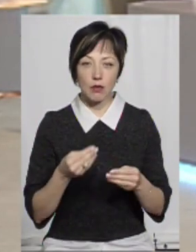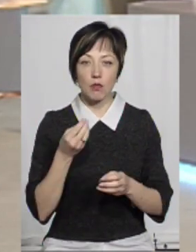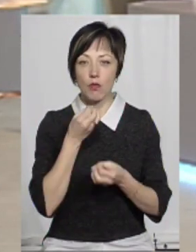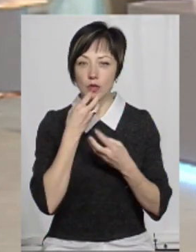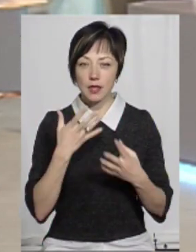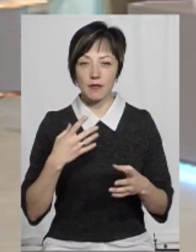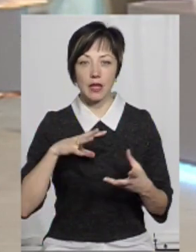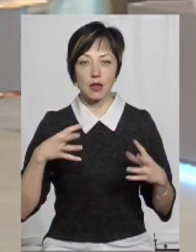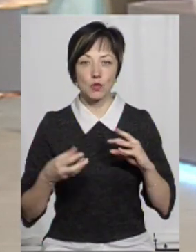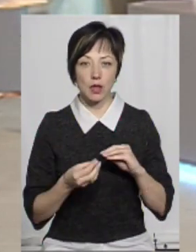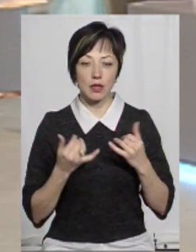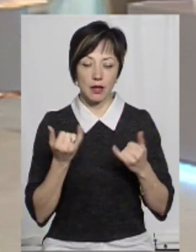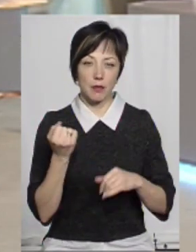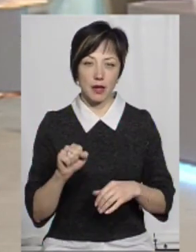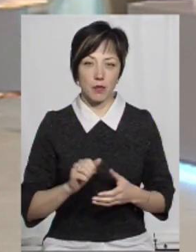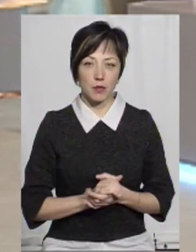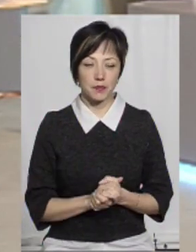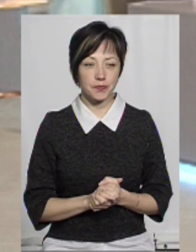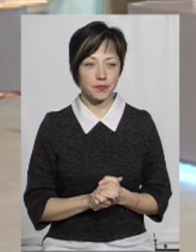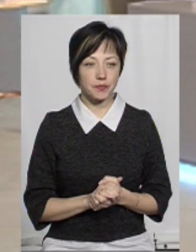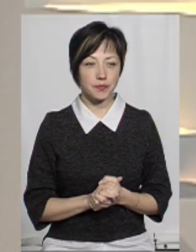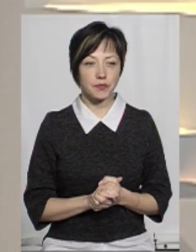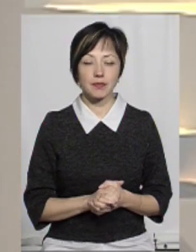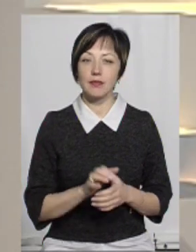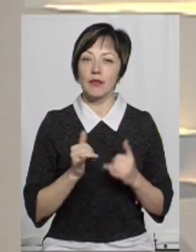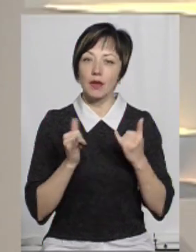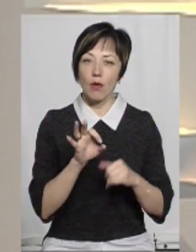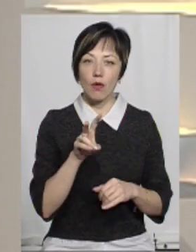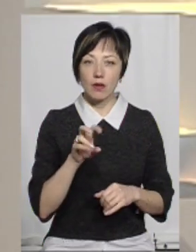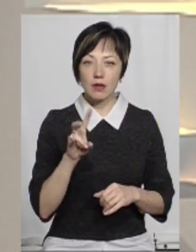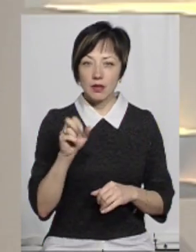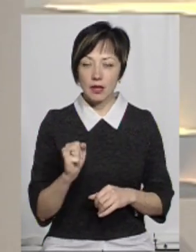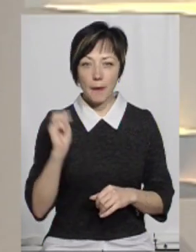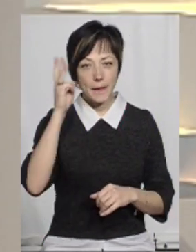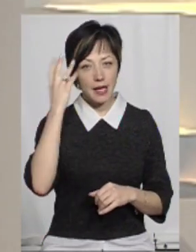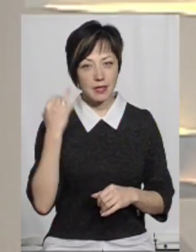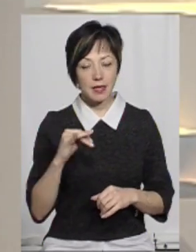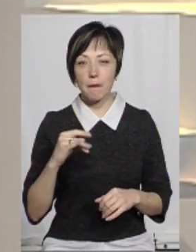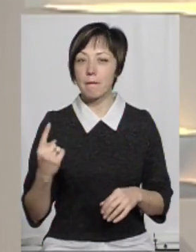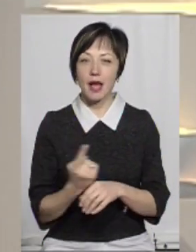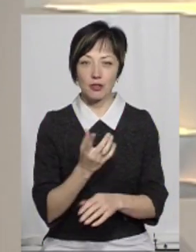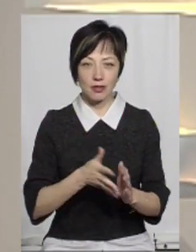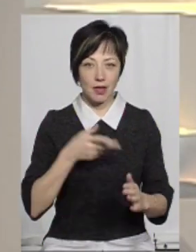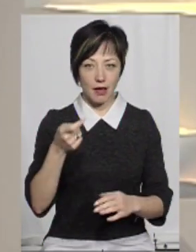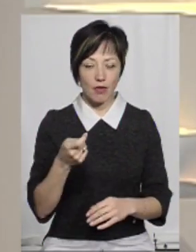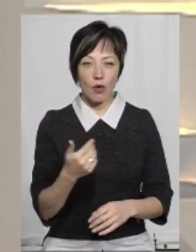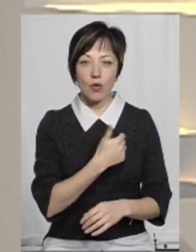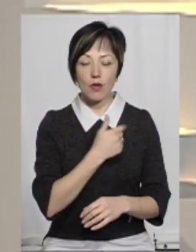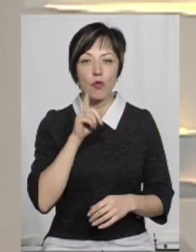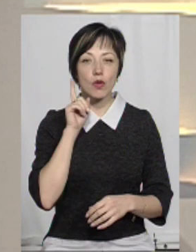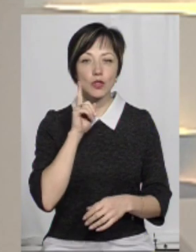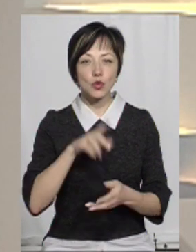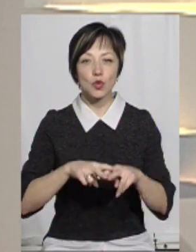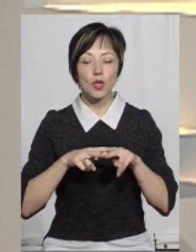позитивні результати для перемоги. Пані Олено, Хмельницький вперше запрагнув статусу молодіжної столиці, а чого не